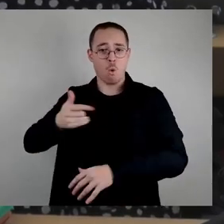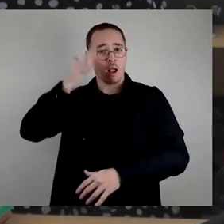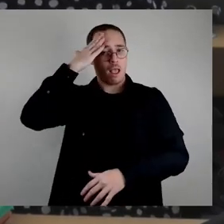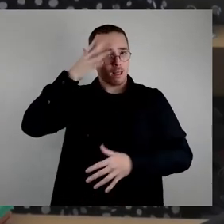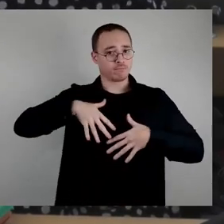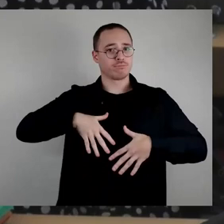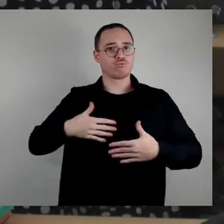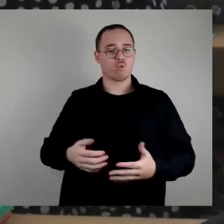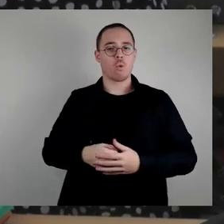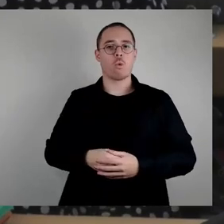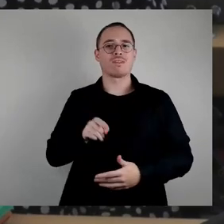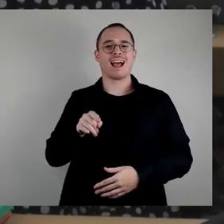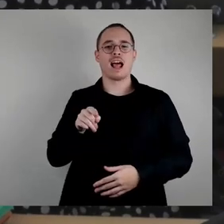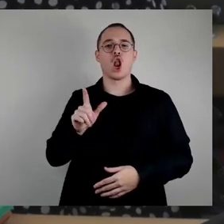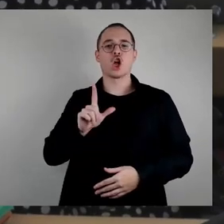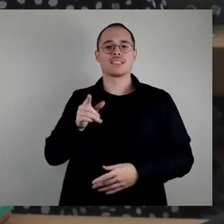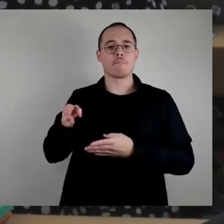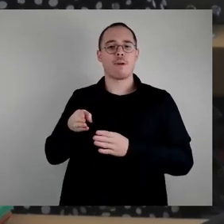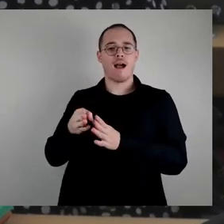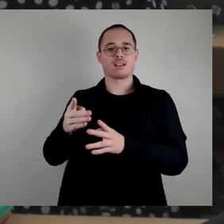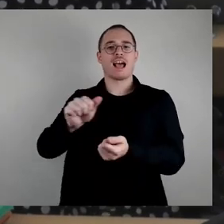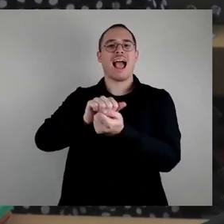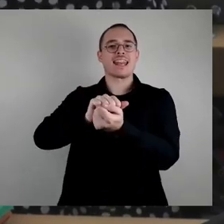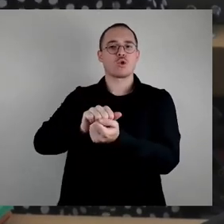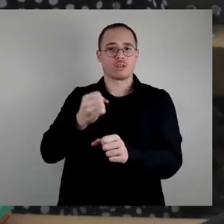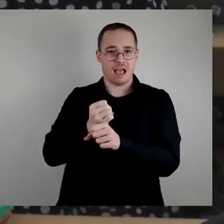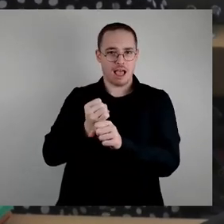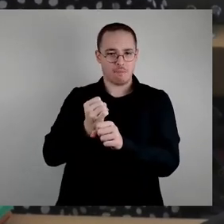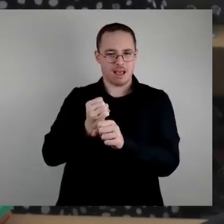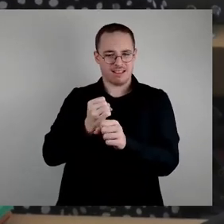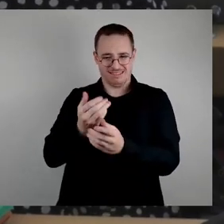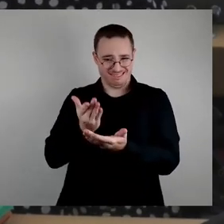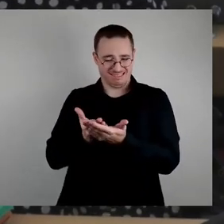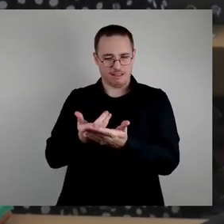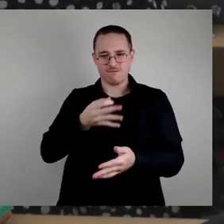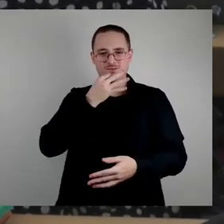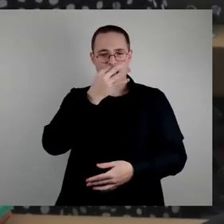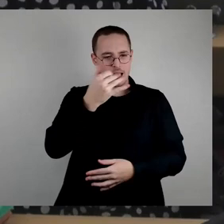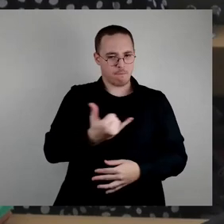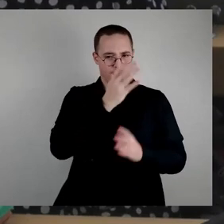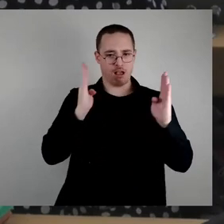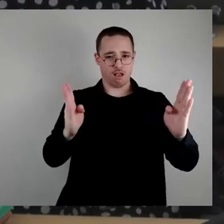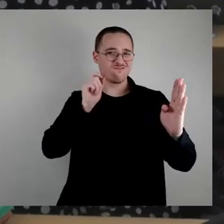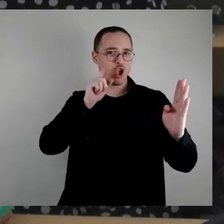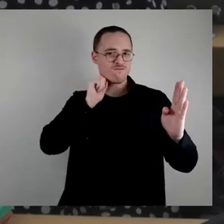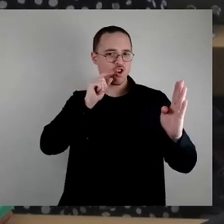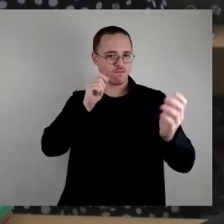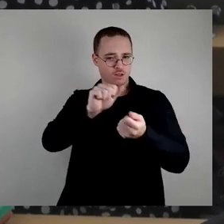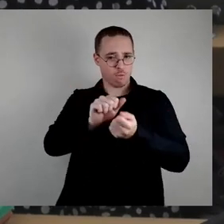in Lotzebach hätte ich doch ganz gern gewusst, wie oft die Reinigungsarbeiten denn jährlich stattfinden. Denn wir haben aus den